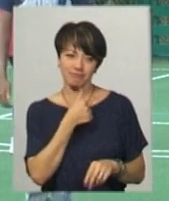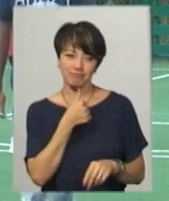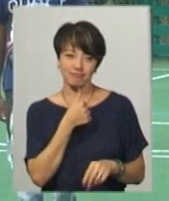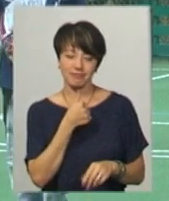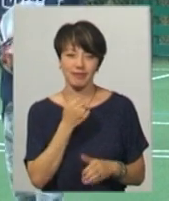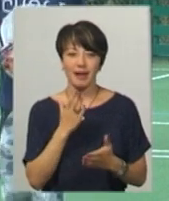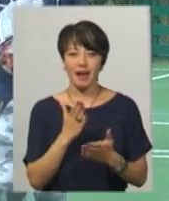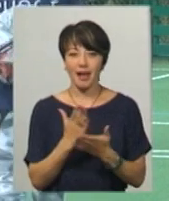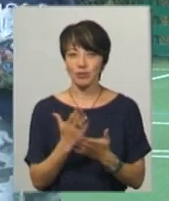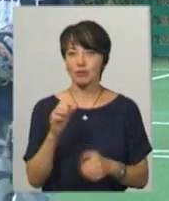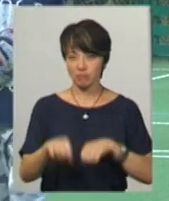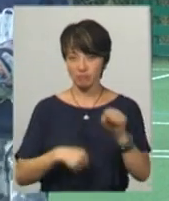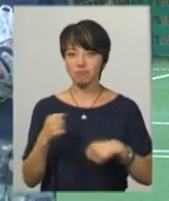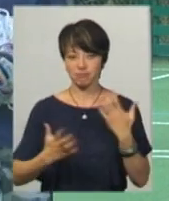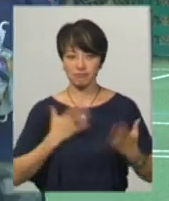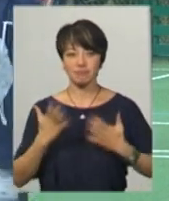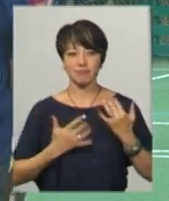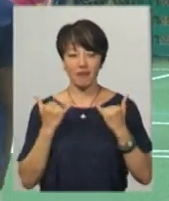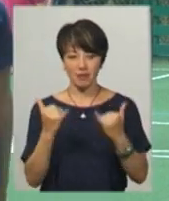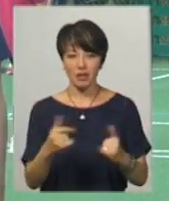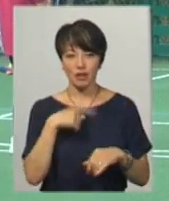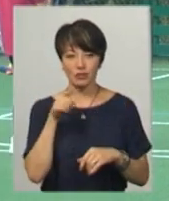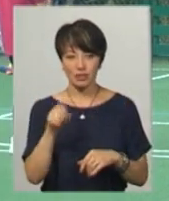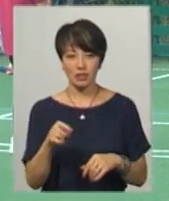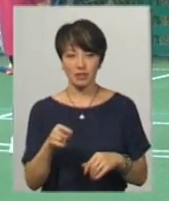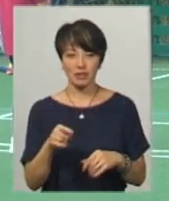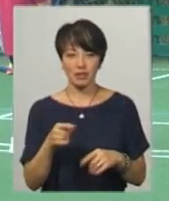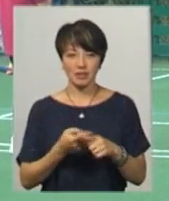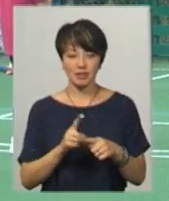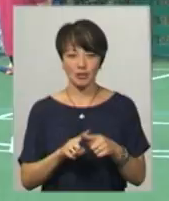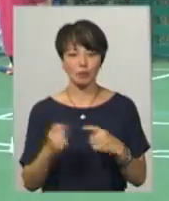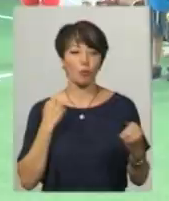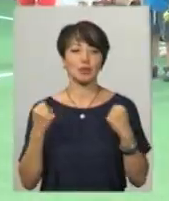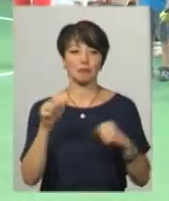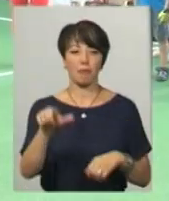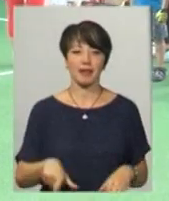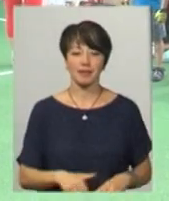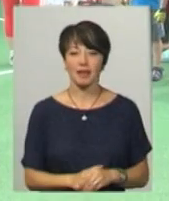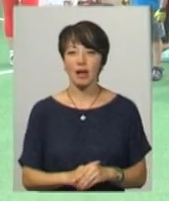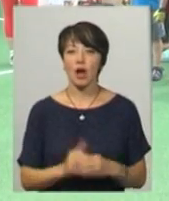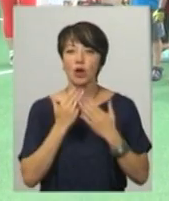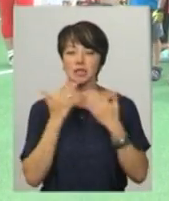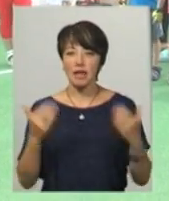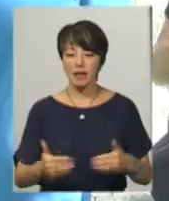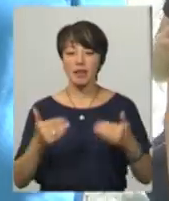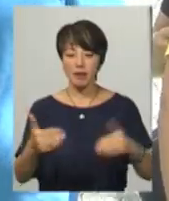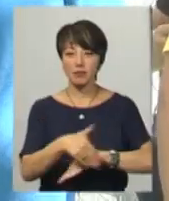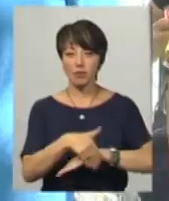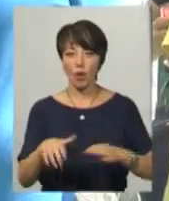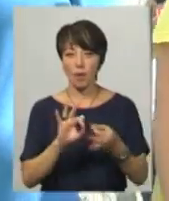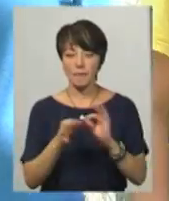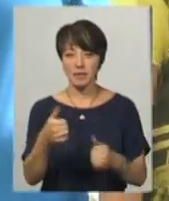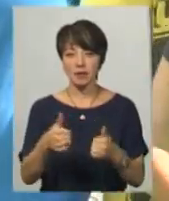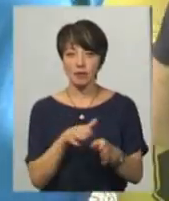якщо йдеш на велику, то тебе поважають, каже, що ти вже великий спортсмен. Останній етап дворових Олімпійських ігор